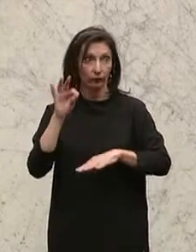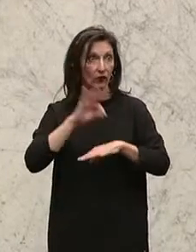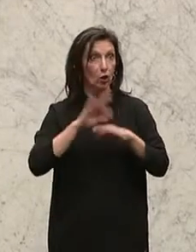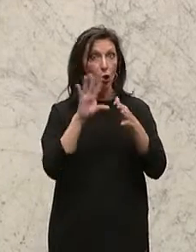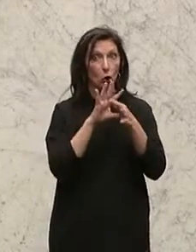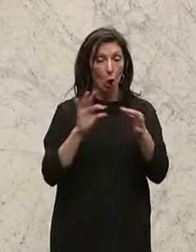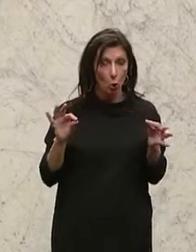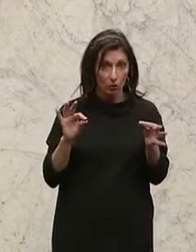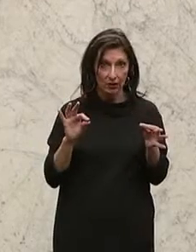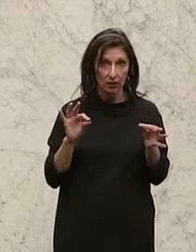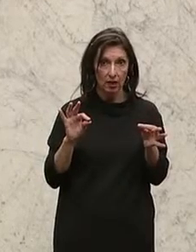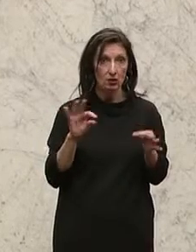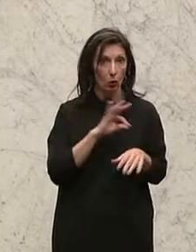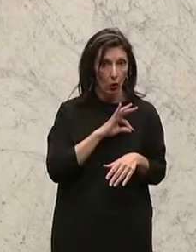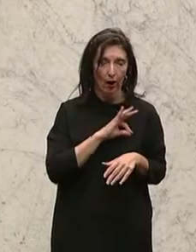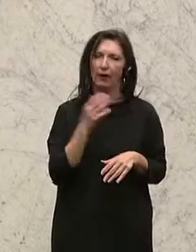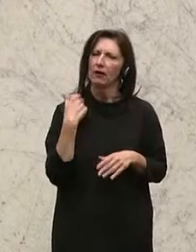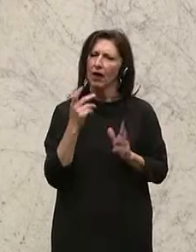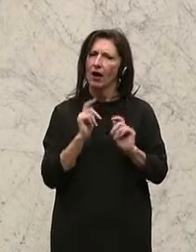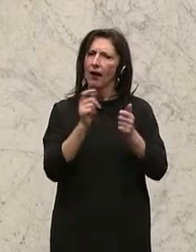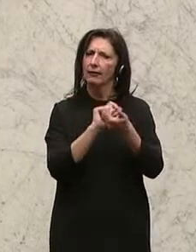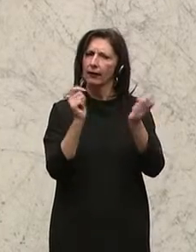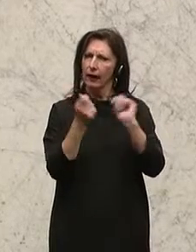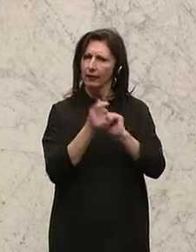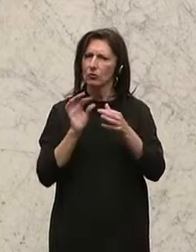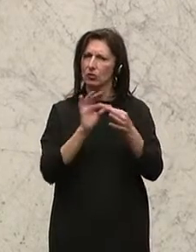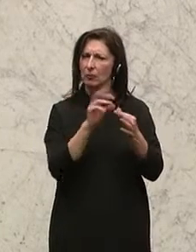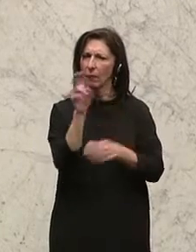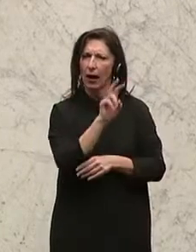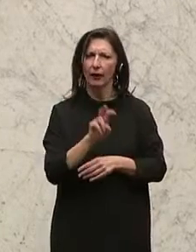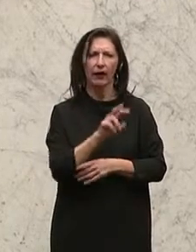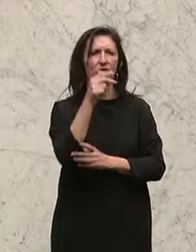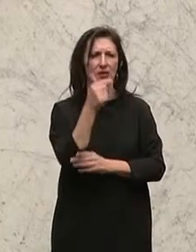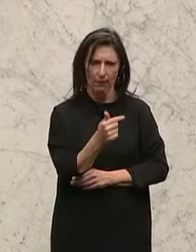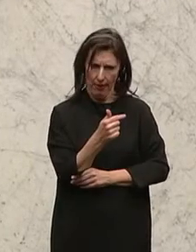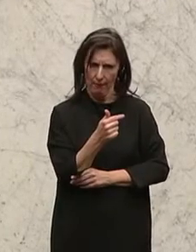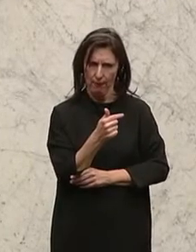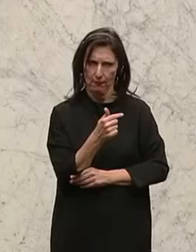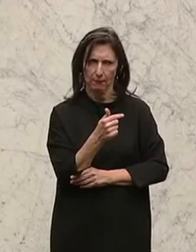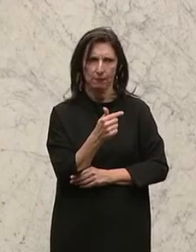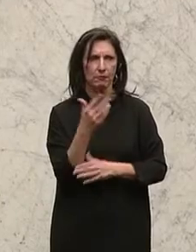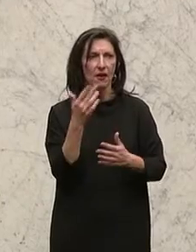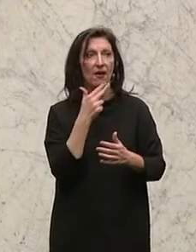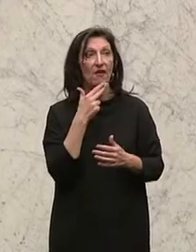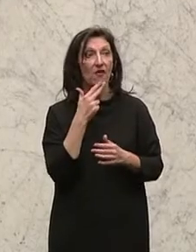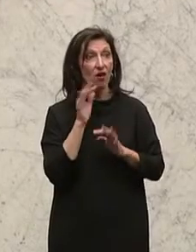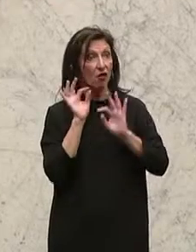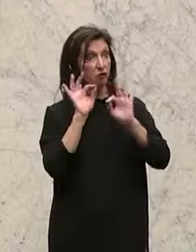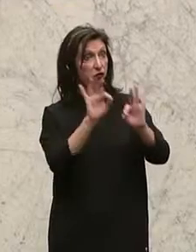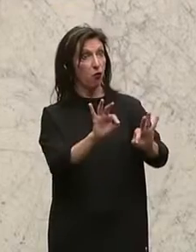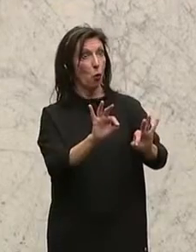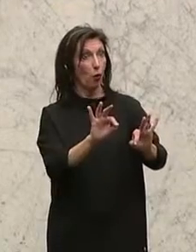Walter Rosenkranz, Kolleginnen und Kollegen, haben einen Abbehinderungsantrag betreffend § 2 eingebracht. Wer spricht sich für diesen